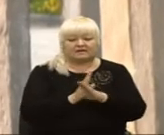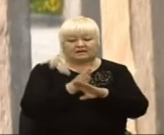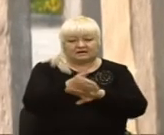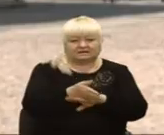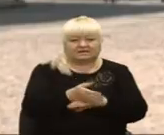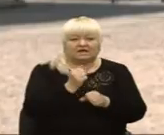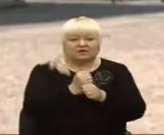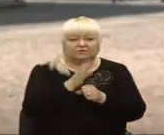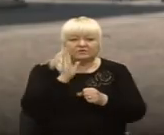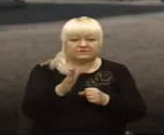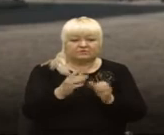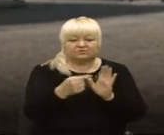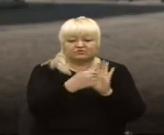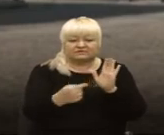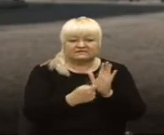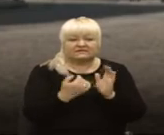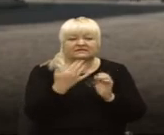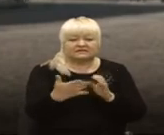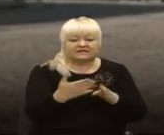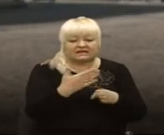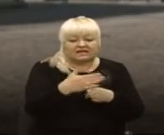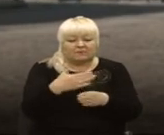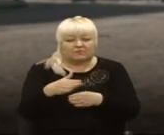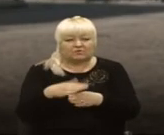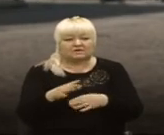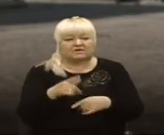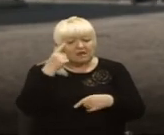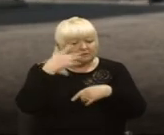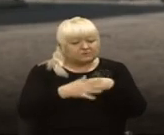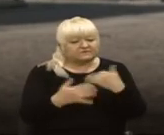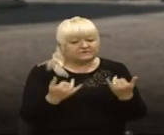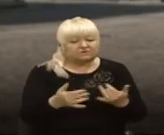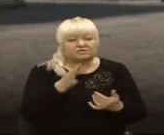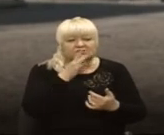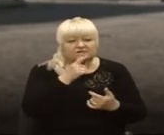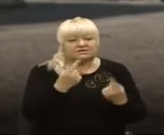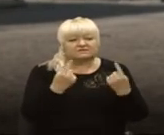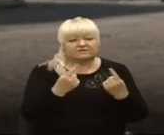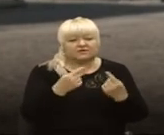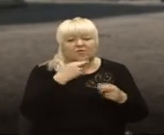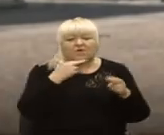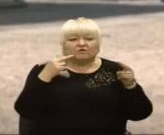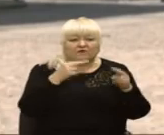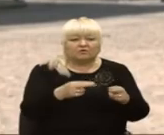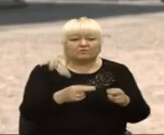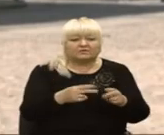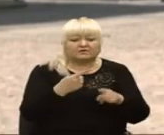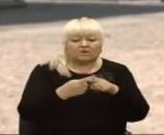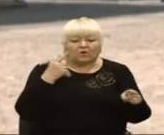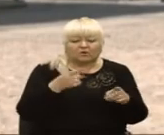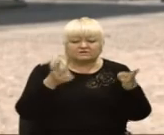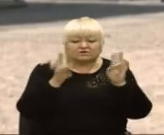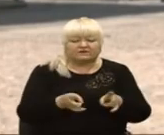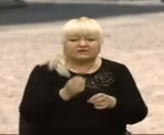будуть розбиті на декілька блоків. Ми розуміємо, що в сьогоднішній час ми велику увагу в першу чергу проділимо гостроаварійним роботам.